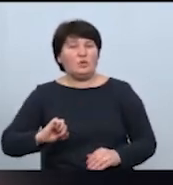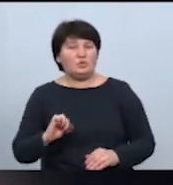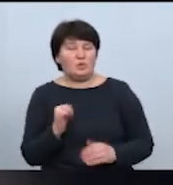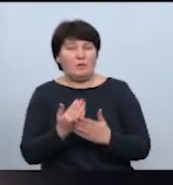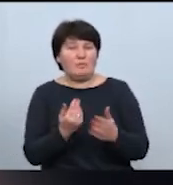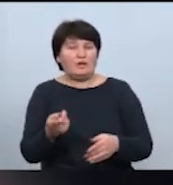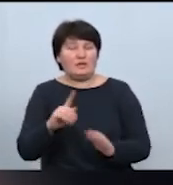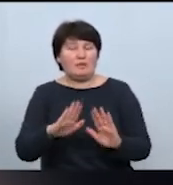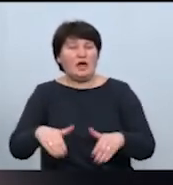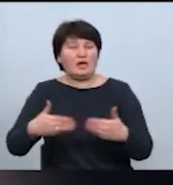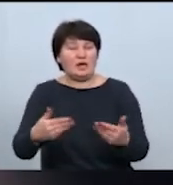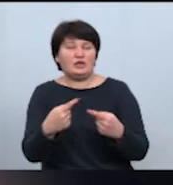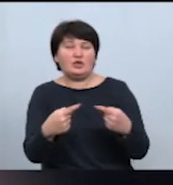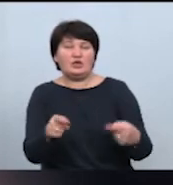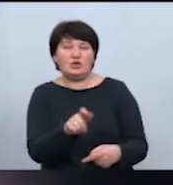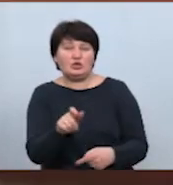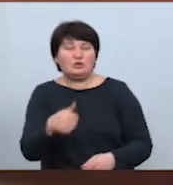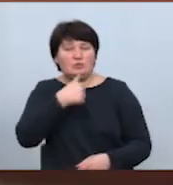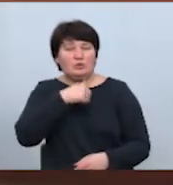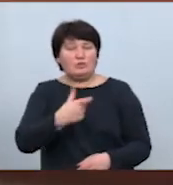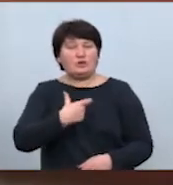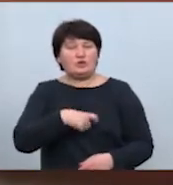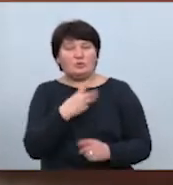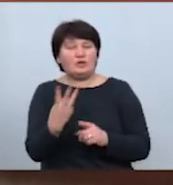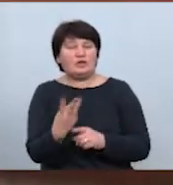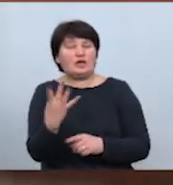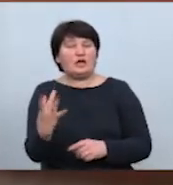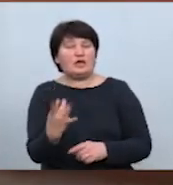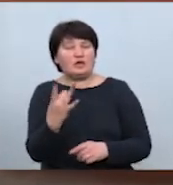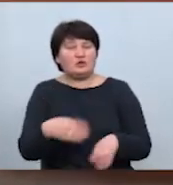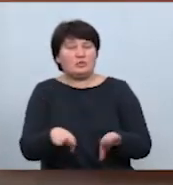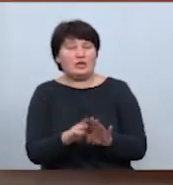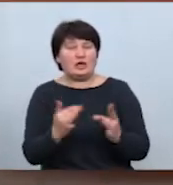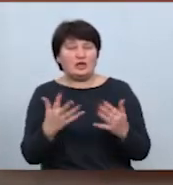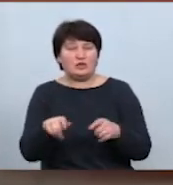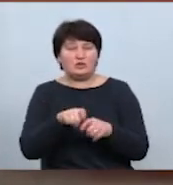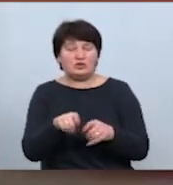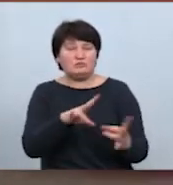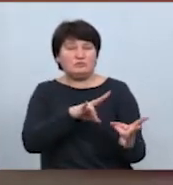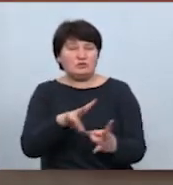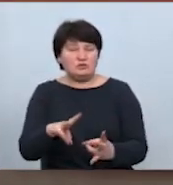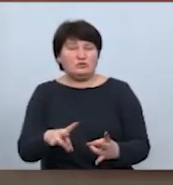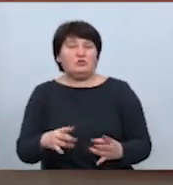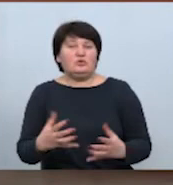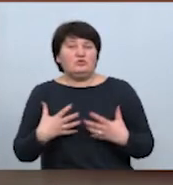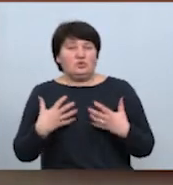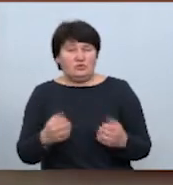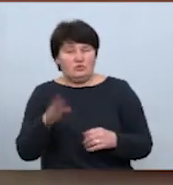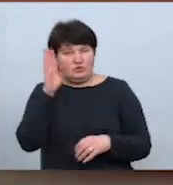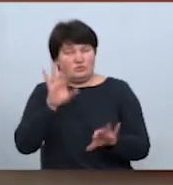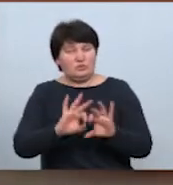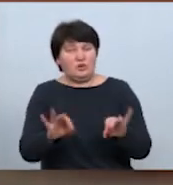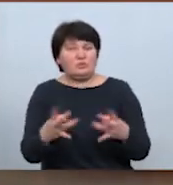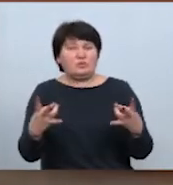як радити його іншим, каже, спробував на собі тричі. Щоби така кількість часнику не завдала шкоди здоров'ю, чоловік розповідає, його